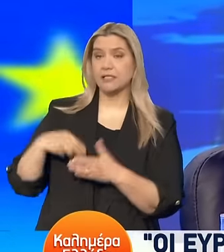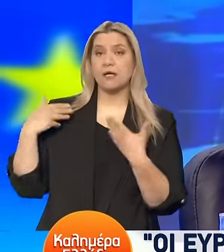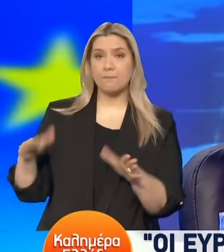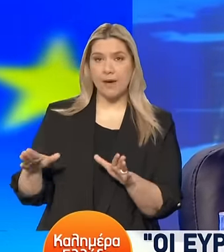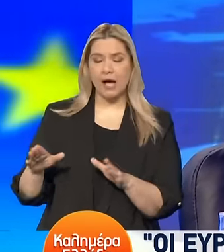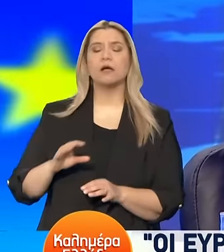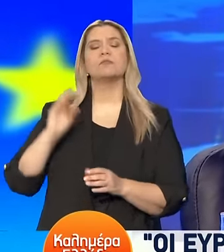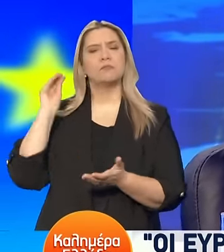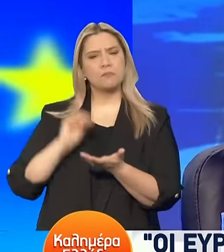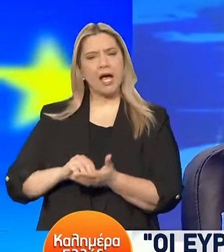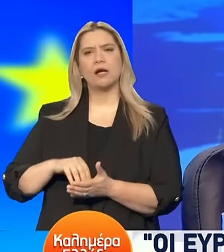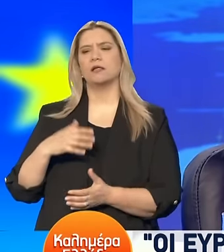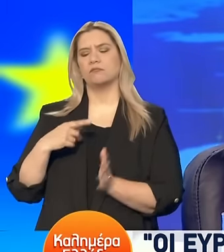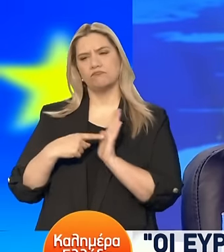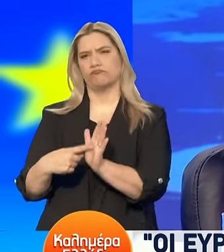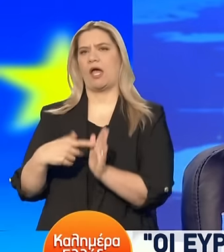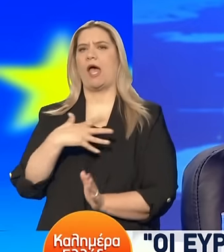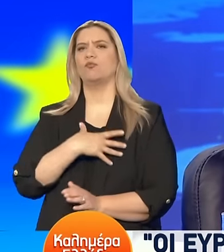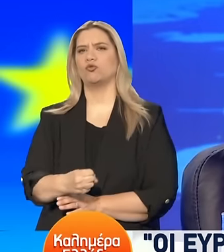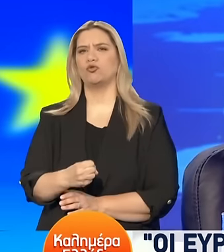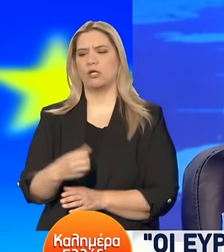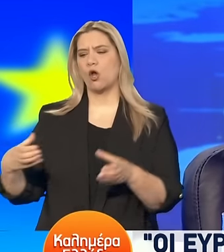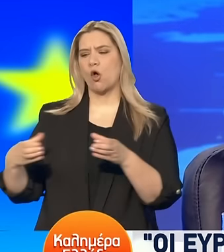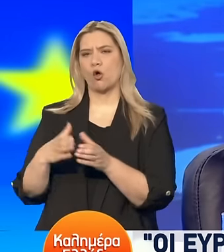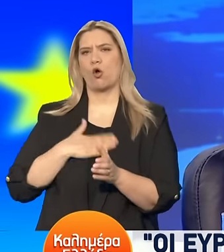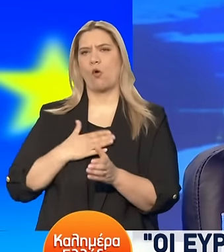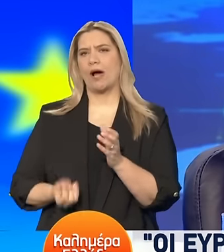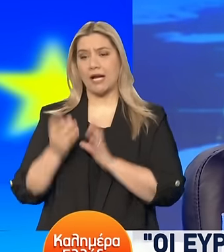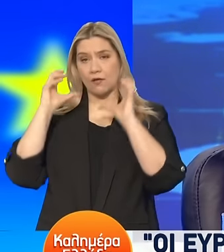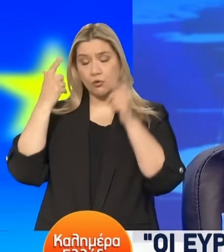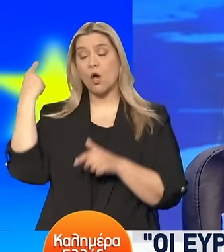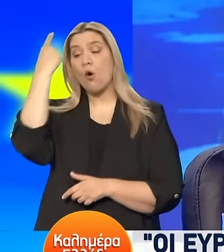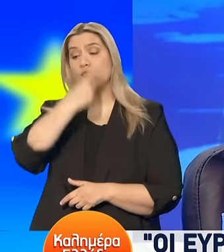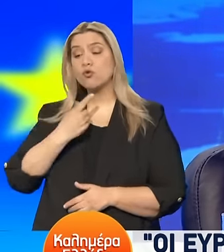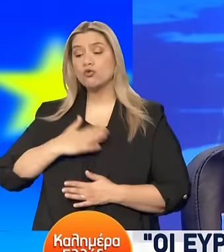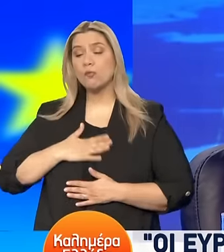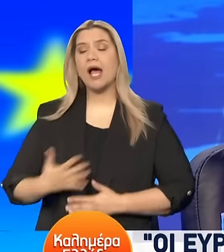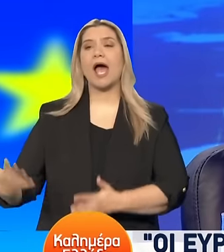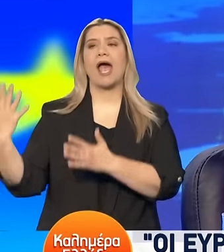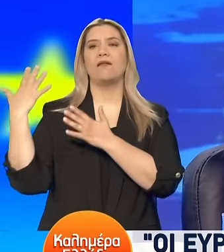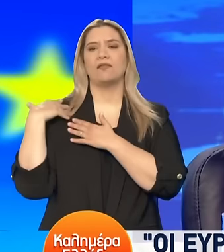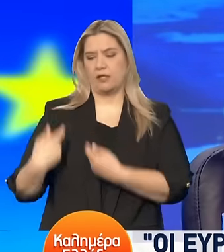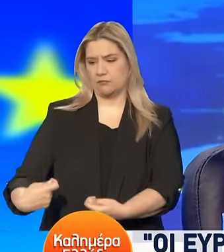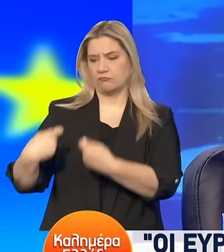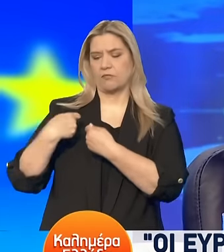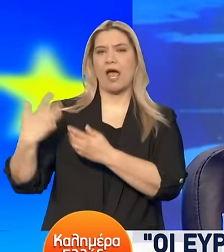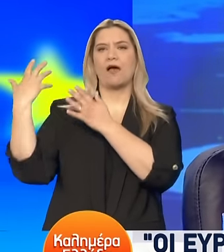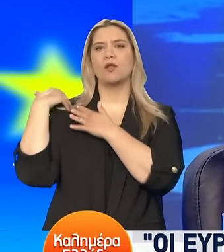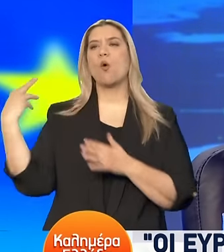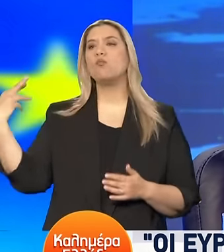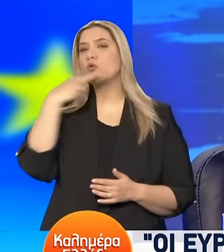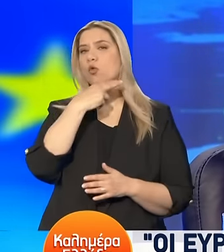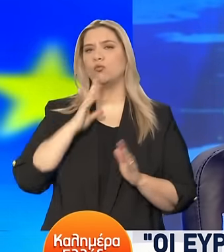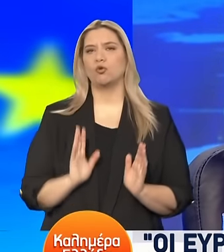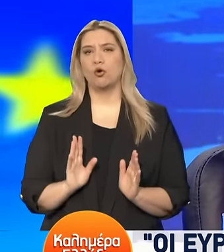επαναπιβεβαίωσαν την εμπιστοσύνη τους στη Νέα Δημοκρατία και σε εμένα προσωπικά να έχω τη μεγάλη ευθύνη να είμαι Πρωθυπουργός της χώρας. Ακριβώς όμως